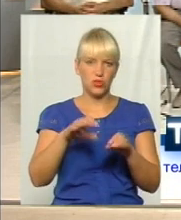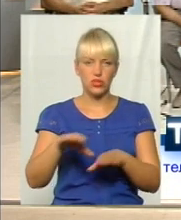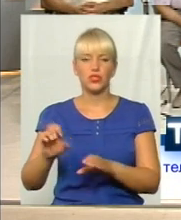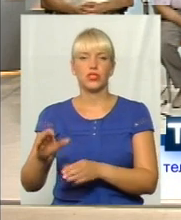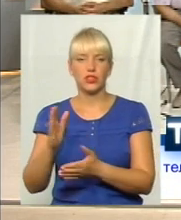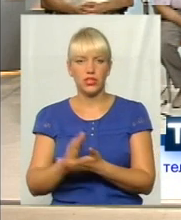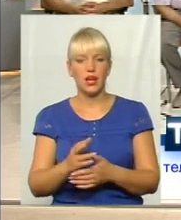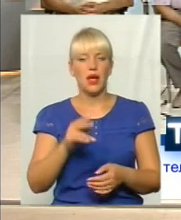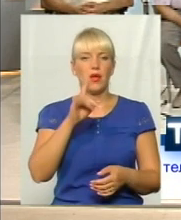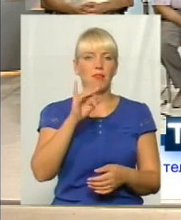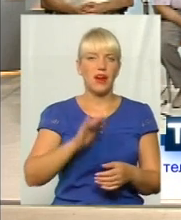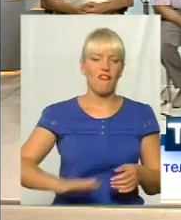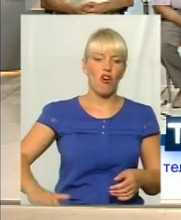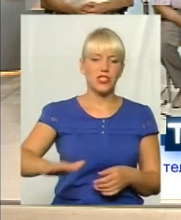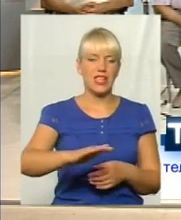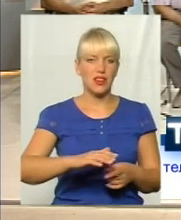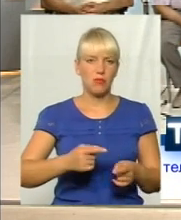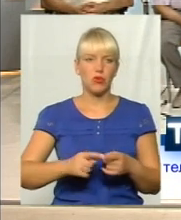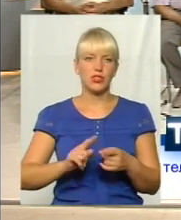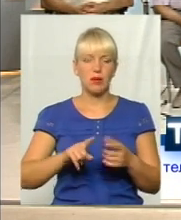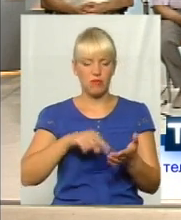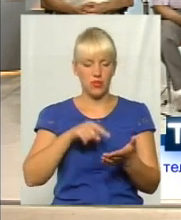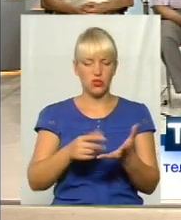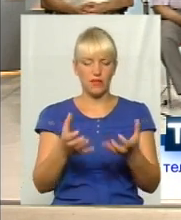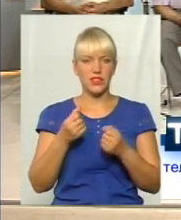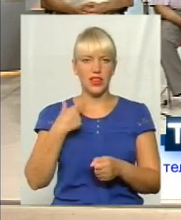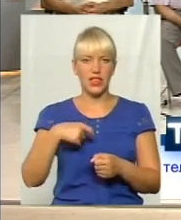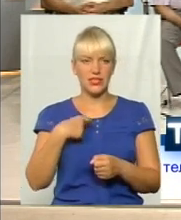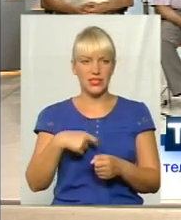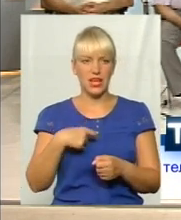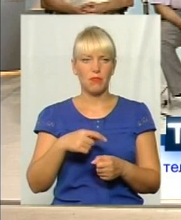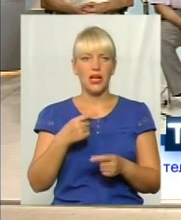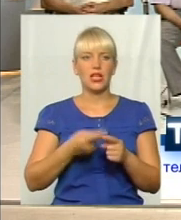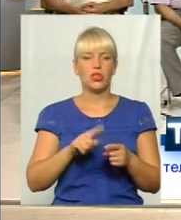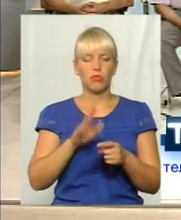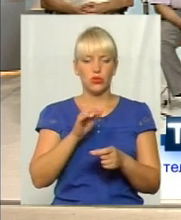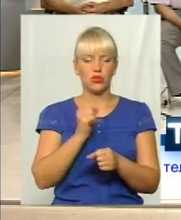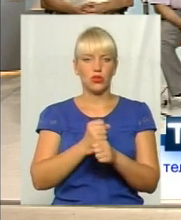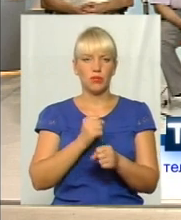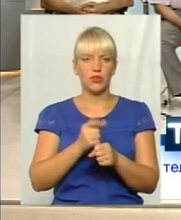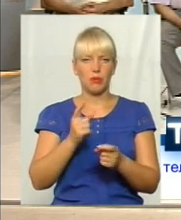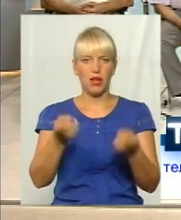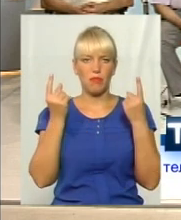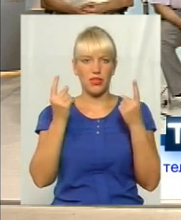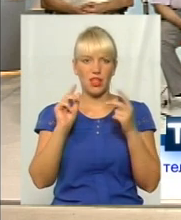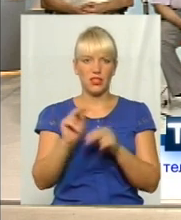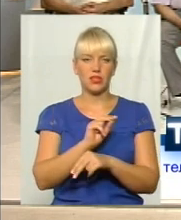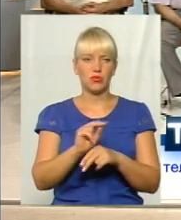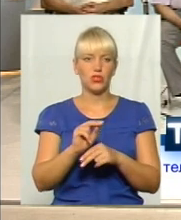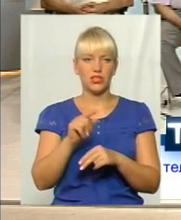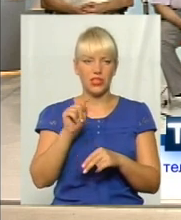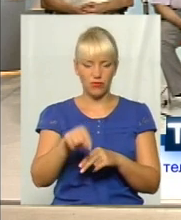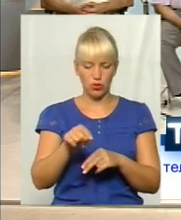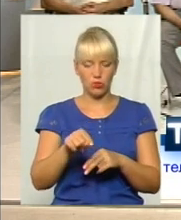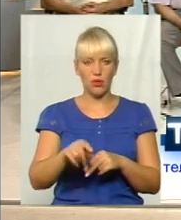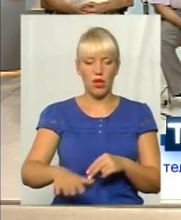при вокзальну площу це місто взяло на себе, міська влада взяла на те, щоб там буде проведений капітальний ремонт. І думаю, у